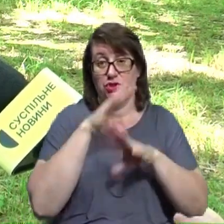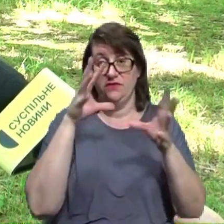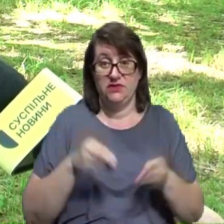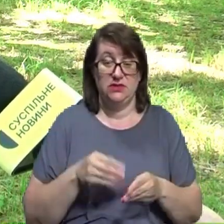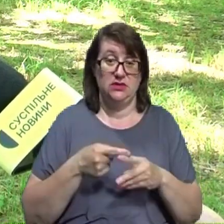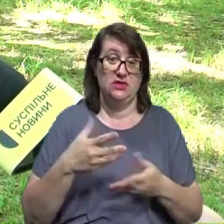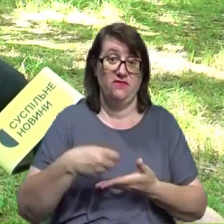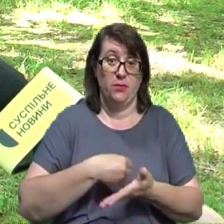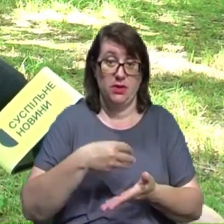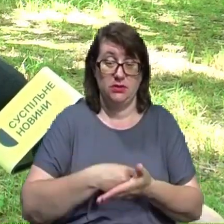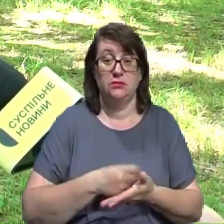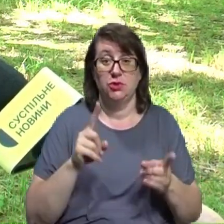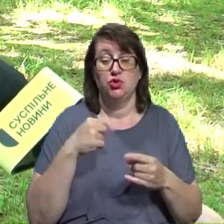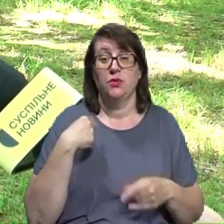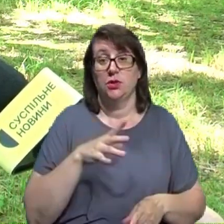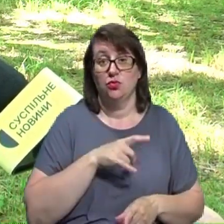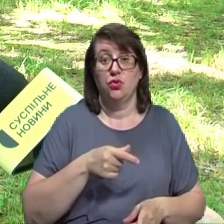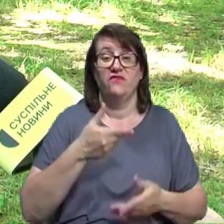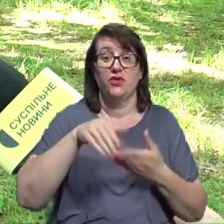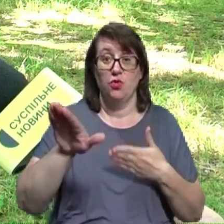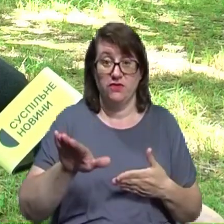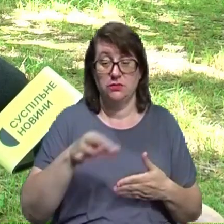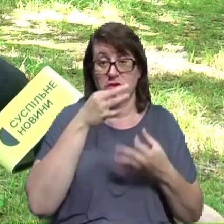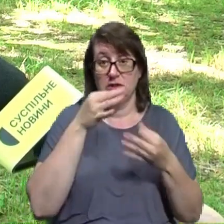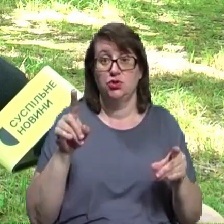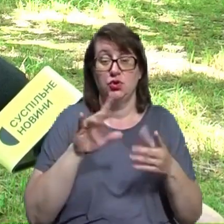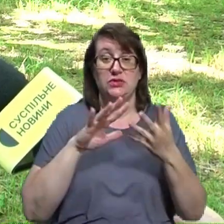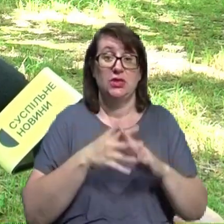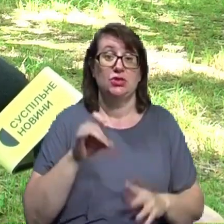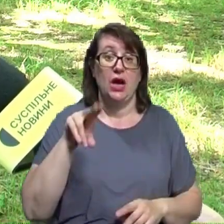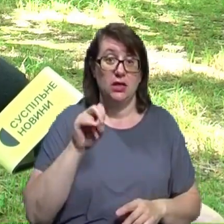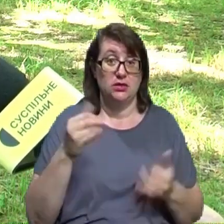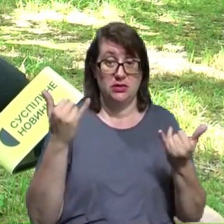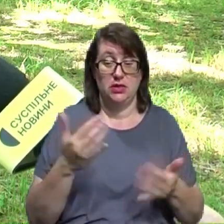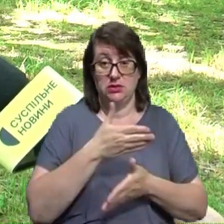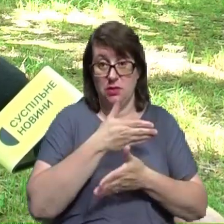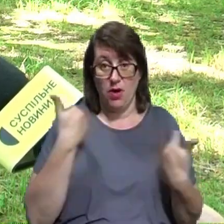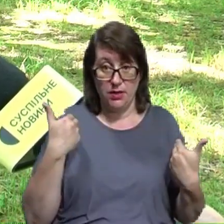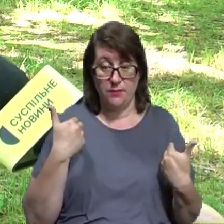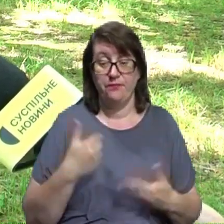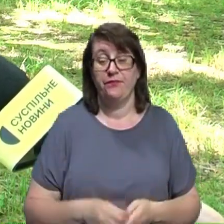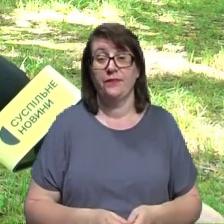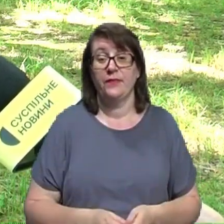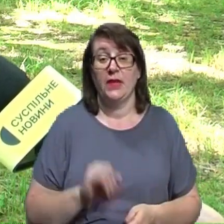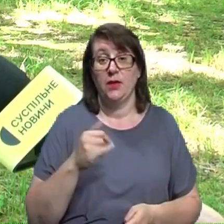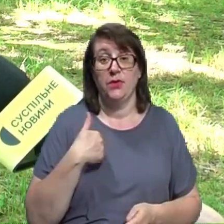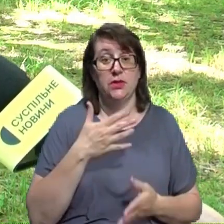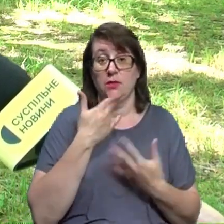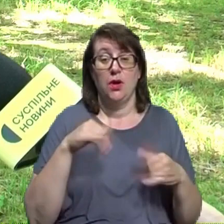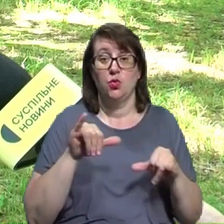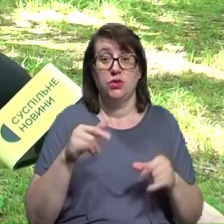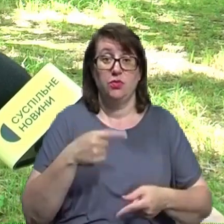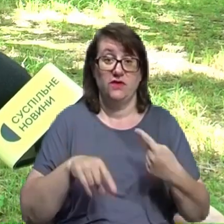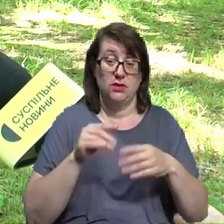На що мені було відмовлено, сказали, що селищної ради як такої вже немає, і мені немає куди повертатись на роботу.